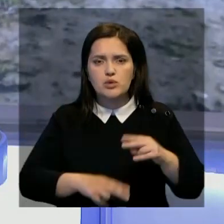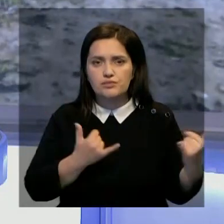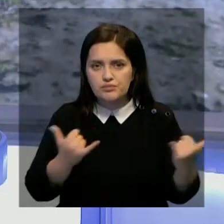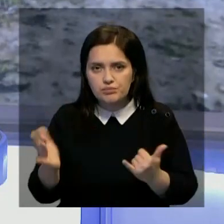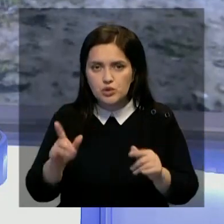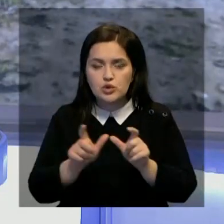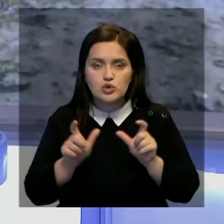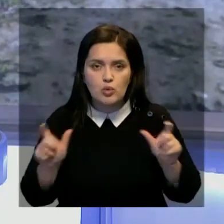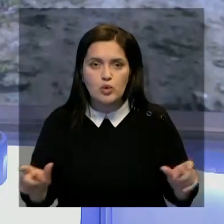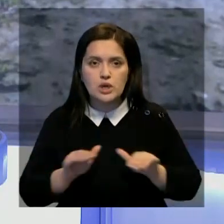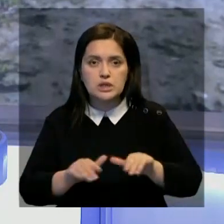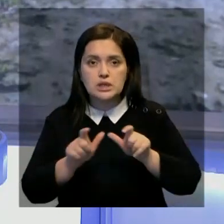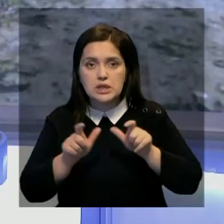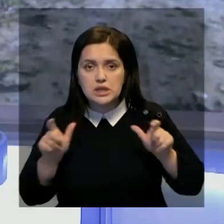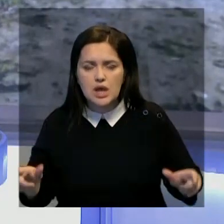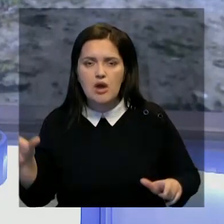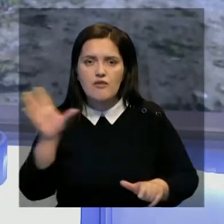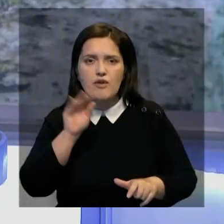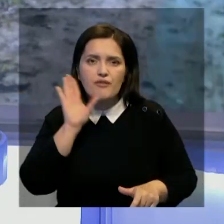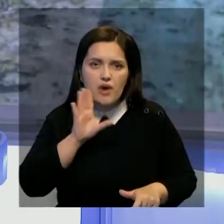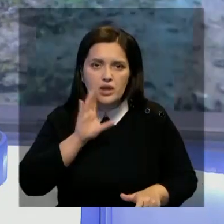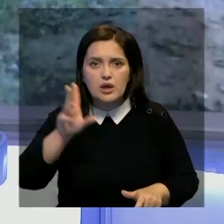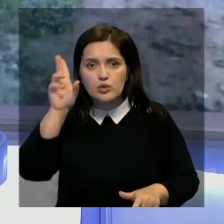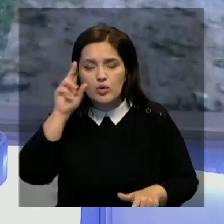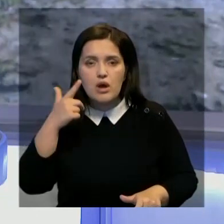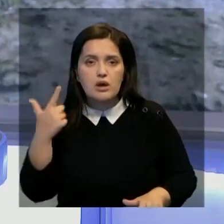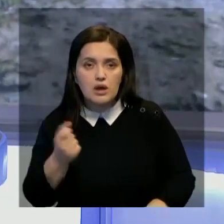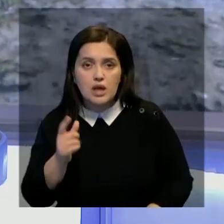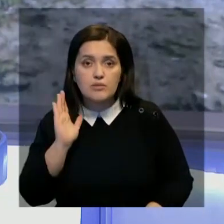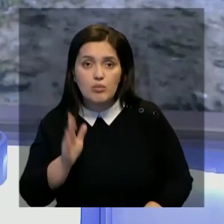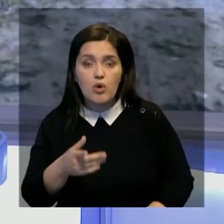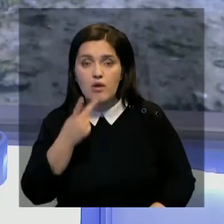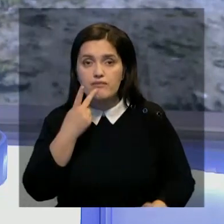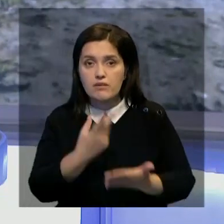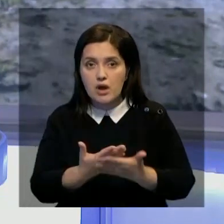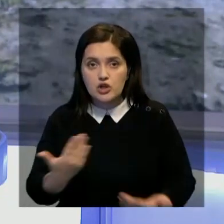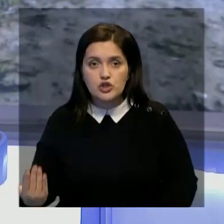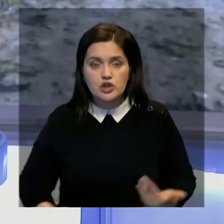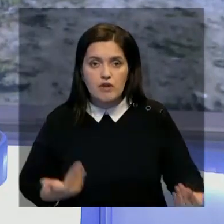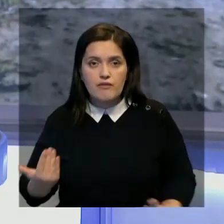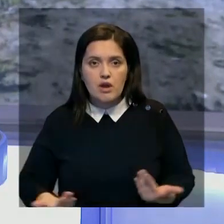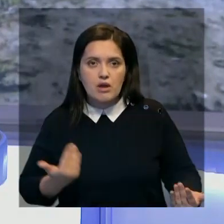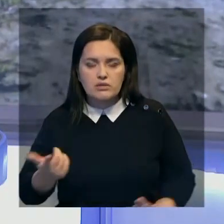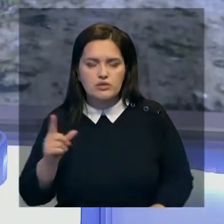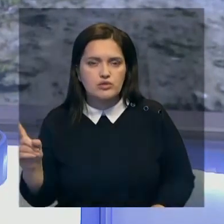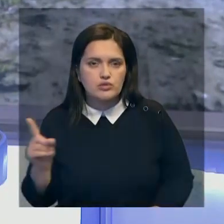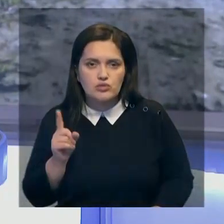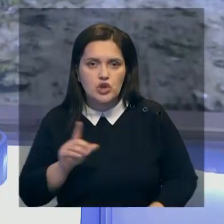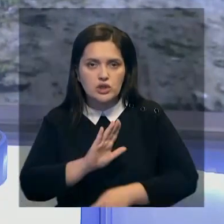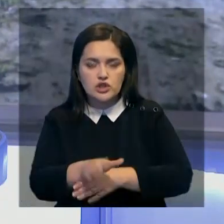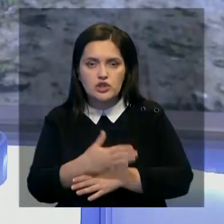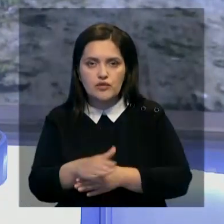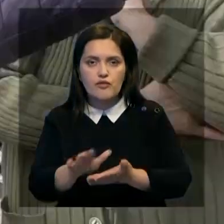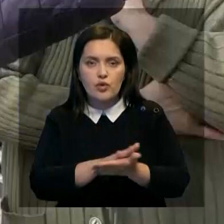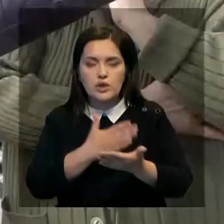построить школу, детский сад, провести все коммуникации и даже газовое отопление. Но, как показала практика, обещанного десятки лет ждут.